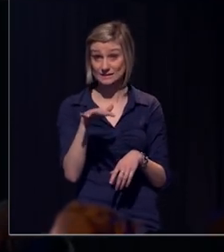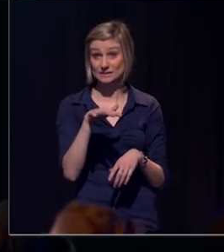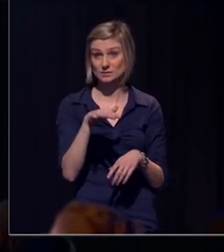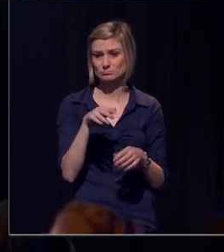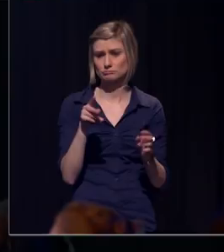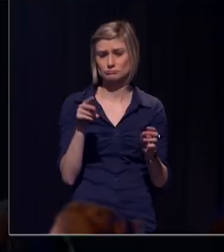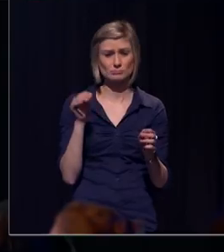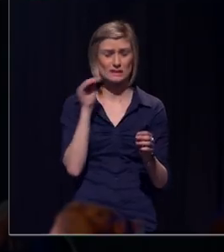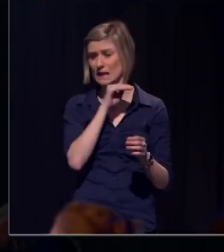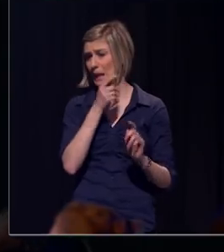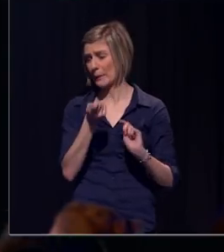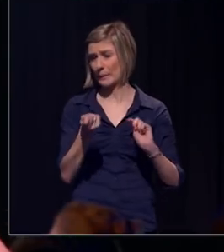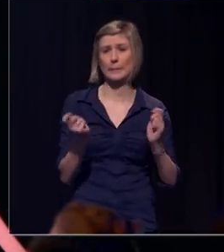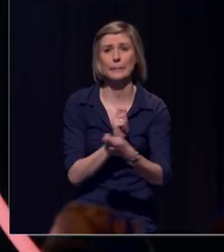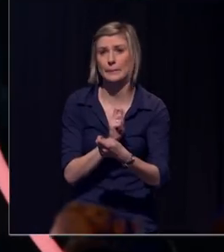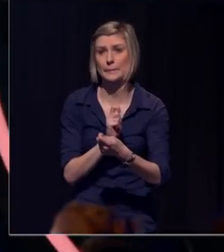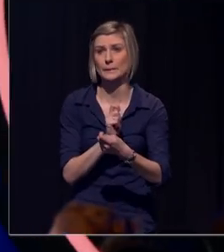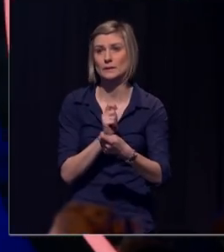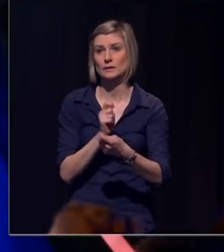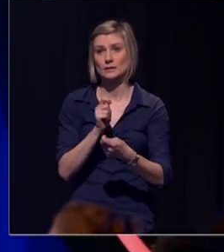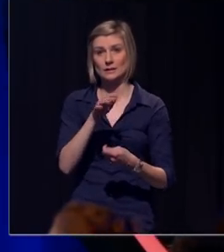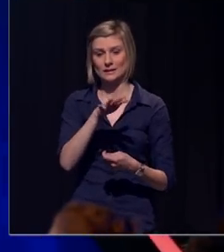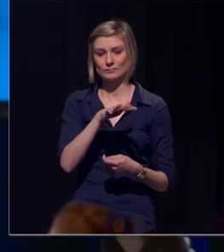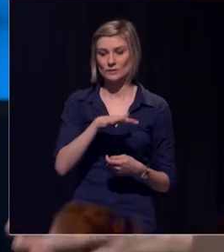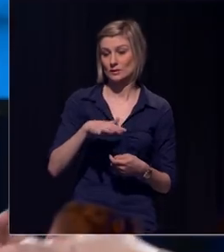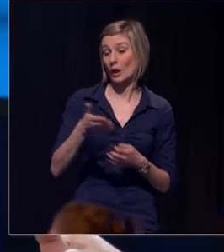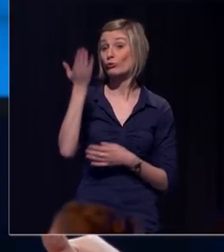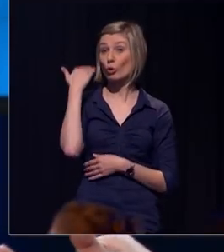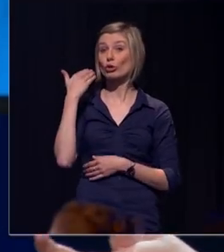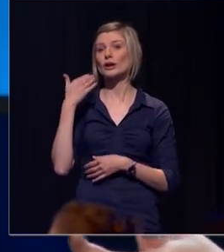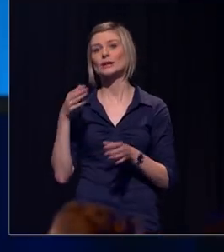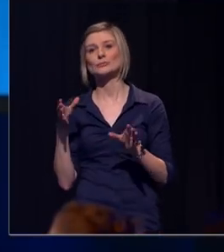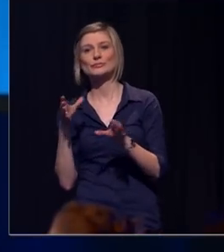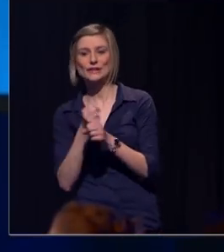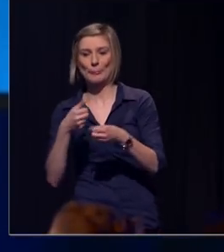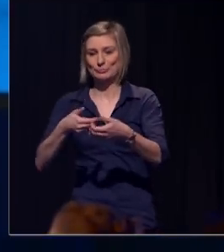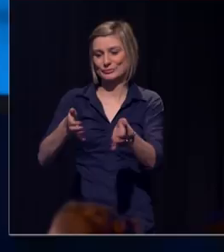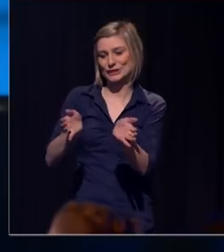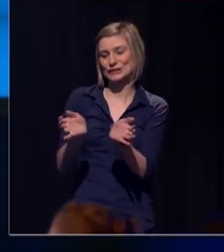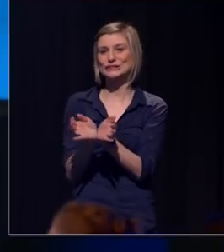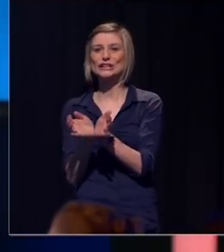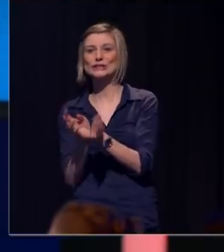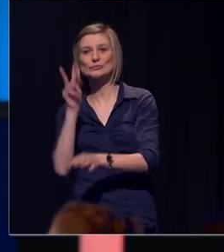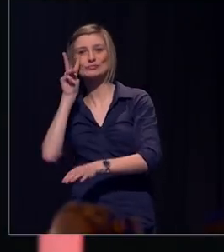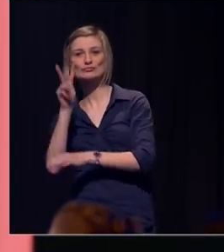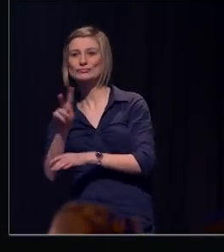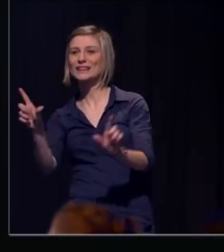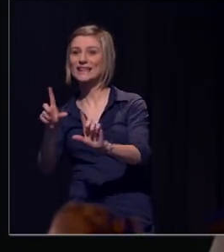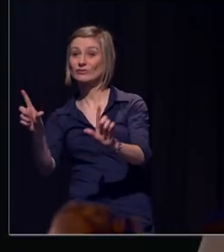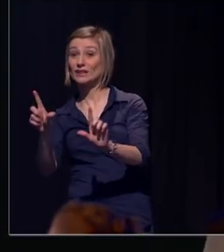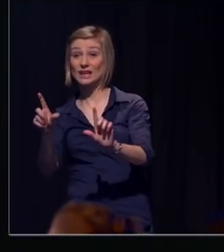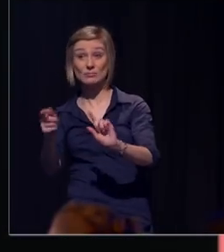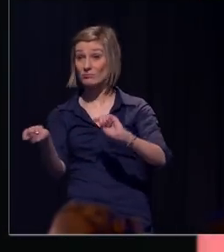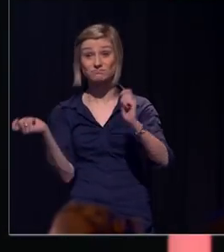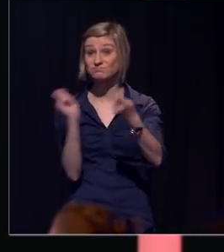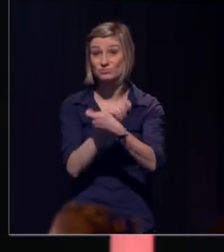geëvolueerd naar een situatie waarbij we allemaal samen in de woonkamer naar de televisie keken, naar een situatie waarin we elk ons eigen